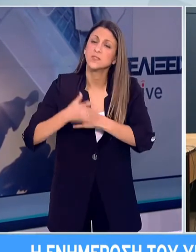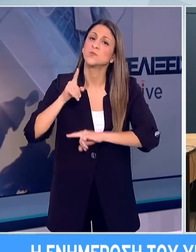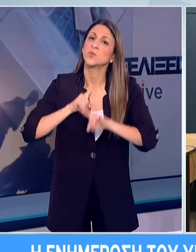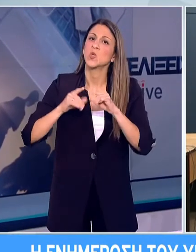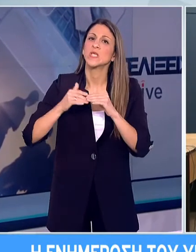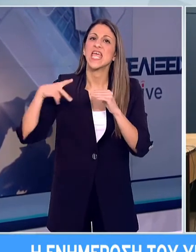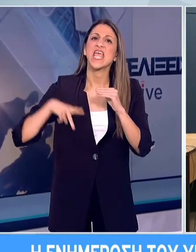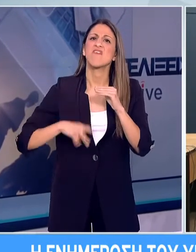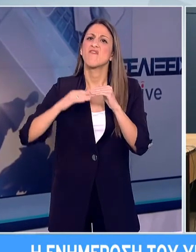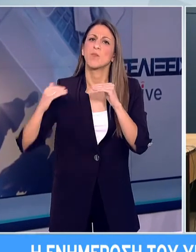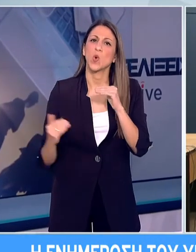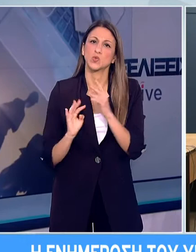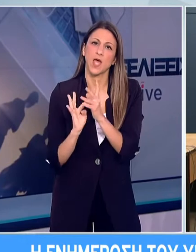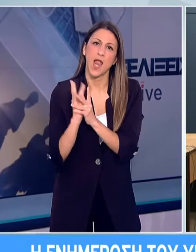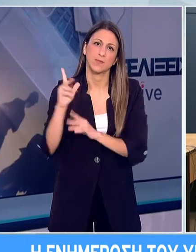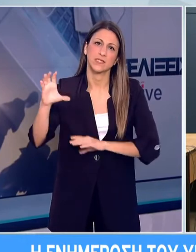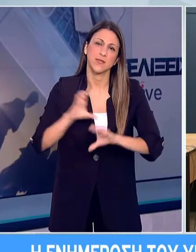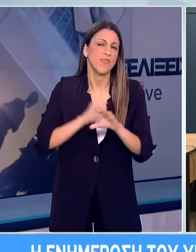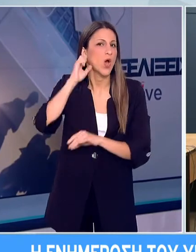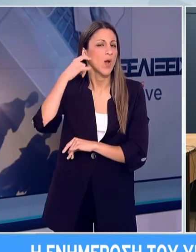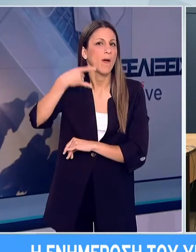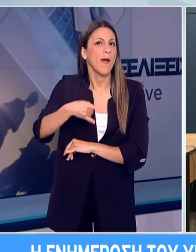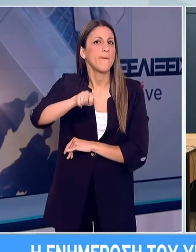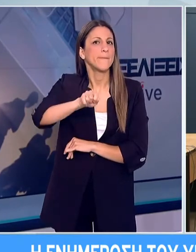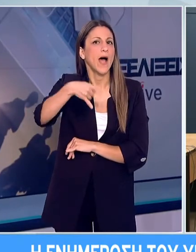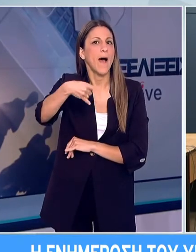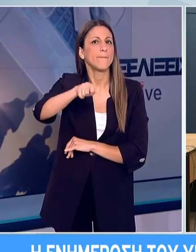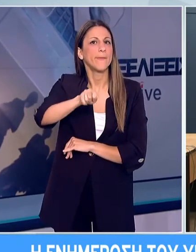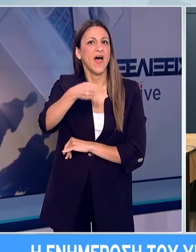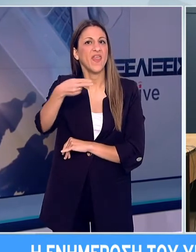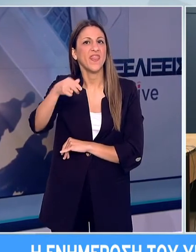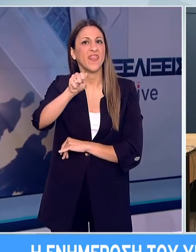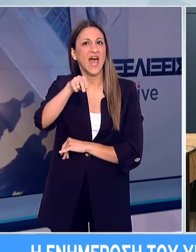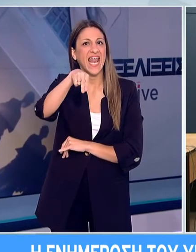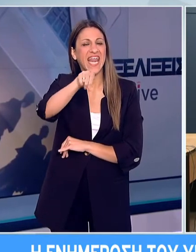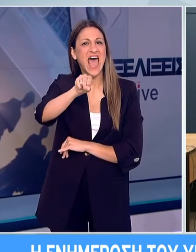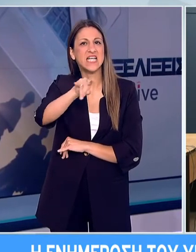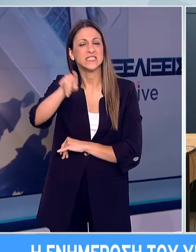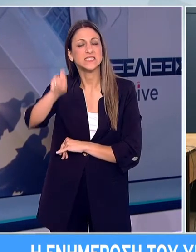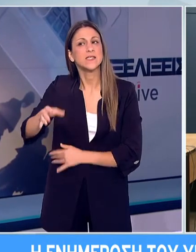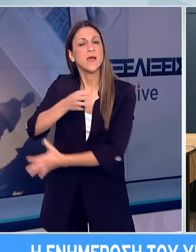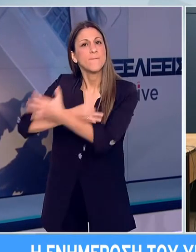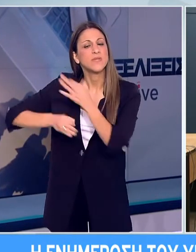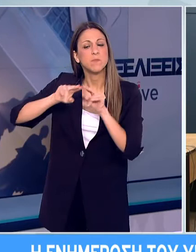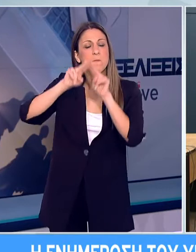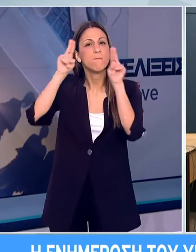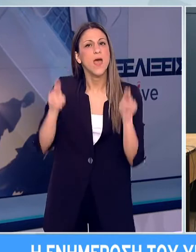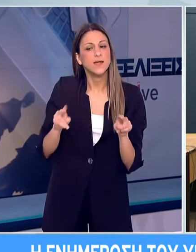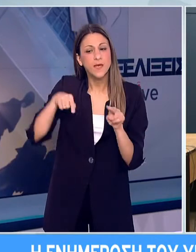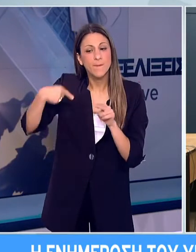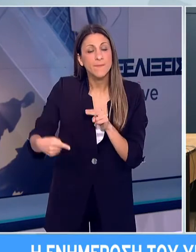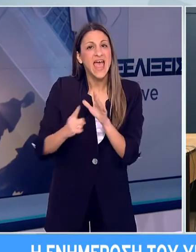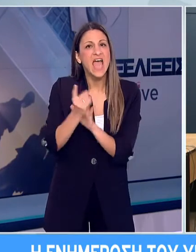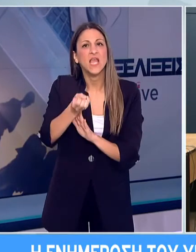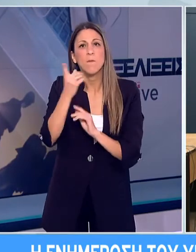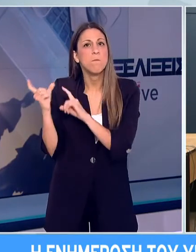Υφυπουργό Ανάπτυξης και Επενδύσεων Νίκο Καπαθανάση, ο οποίος θα εξειδικεύσει τα μέτρα για το δεύτερο στάδιο λειτουργίας των καταστημάτων από την προσοχή Δευτέρα-Εντεκα